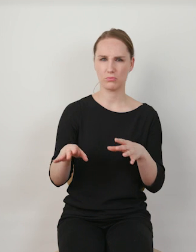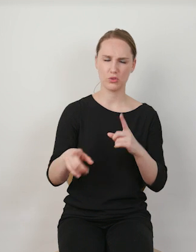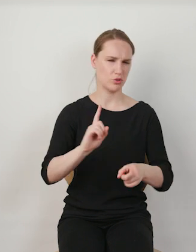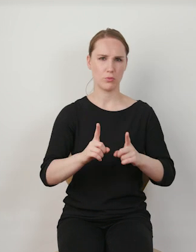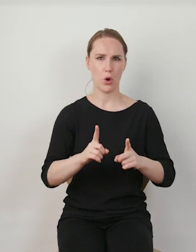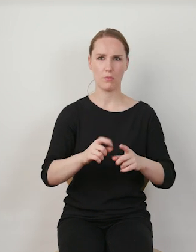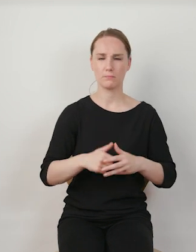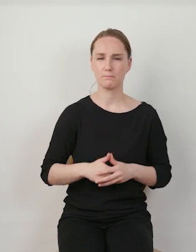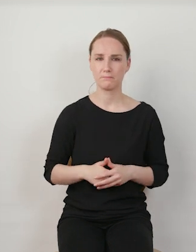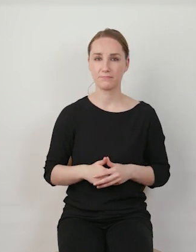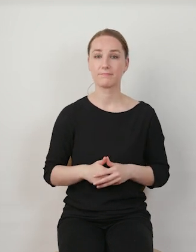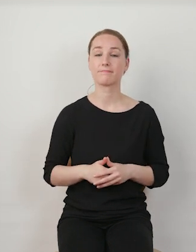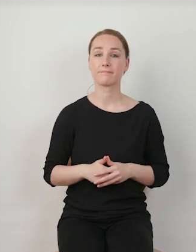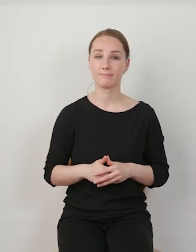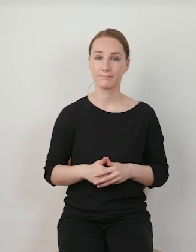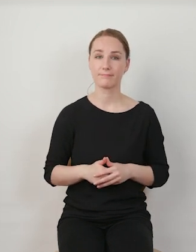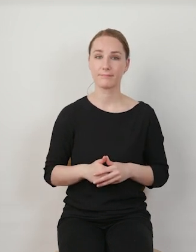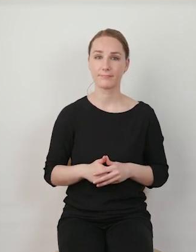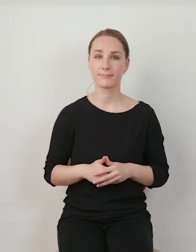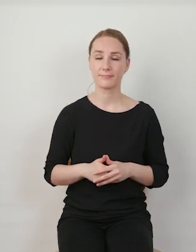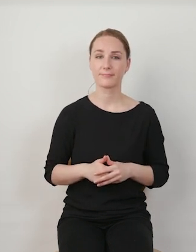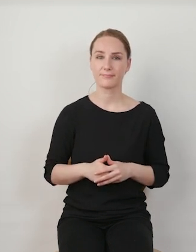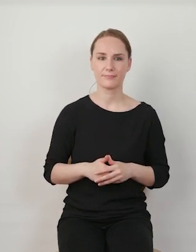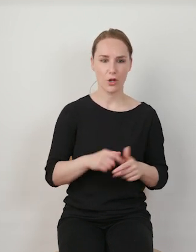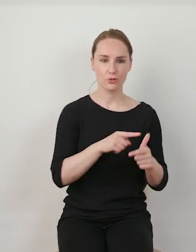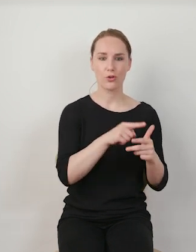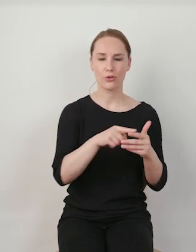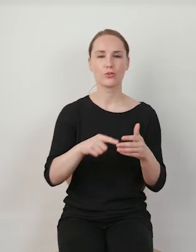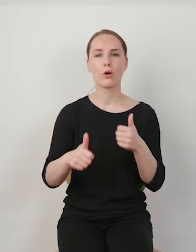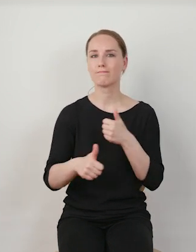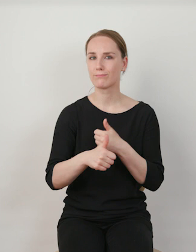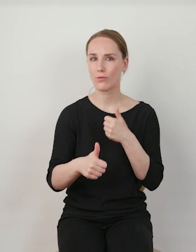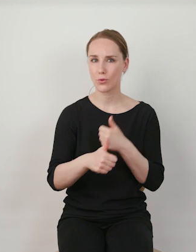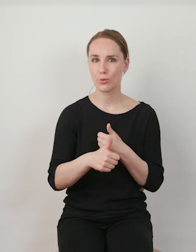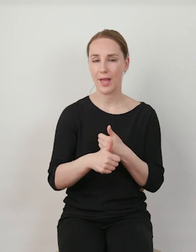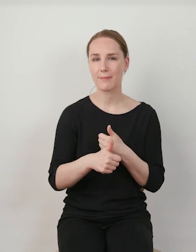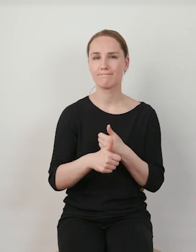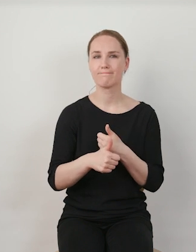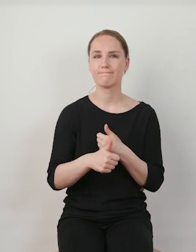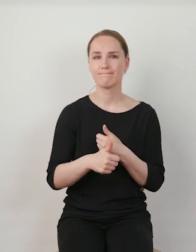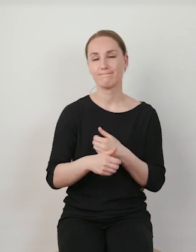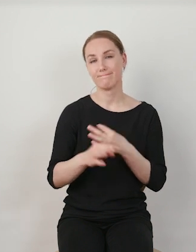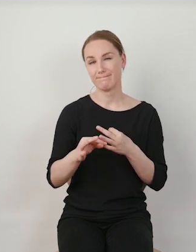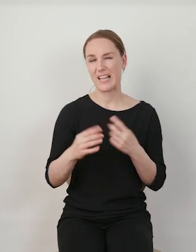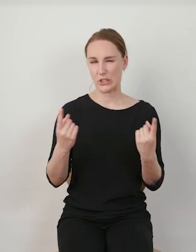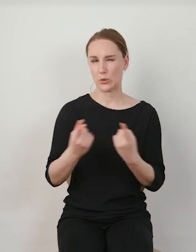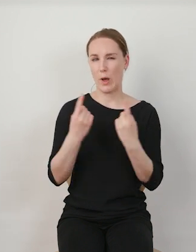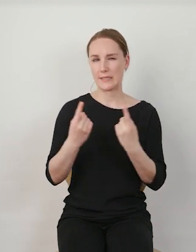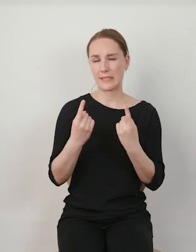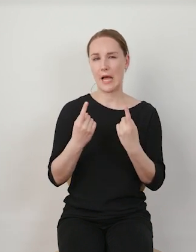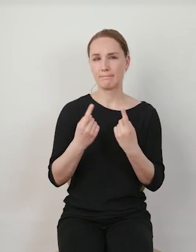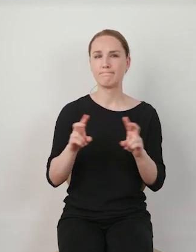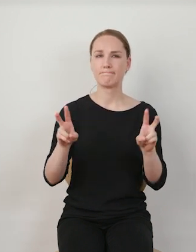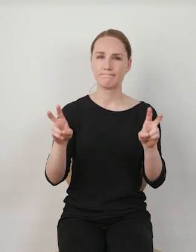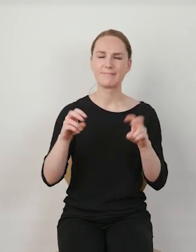oka. I to wszystko, proszę Państwa, prowadzi do sytuacji, którą możemy nazwać, bądź też opisać przy